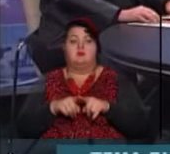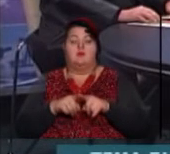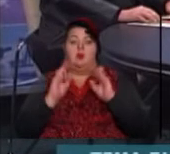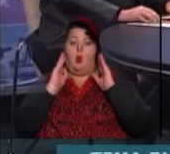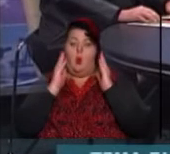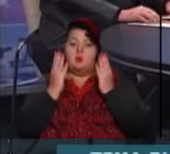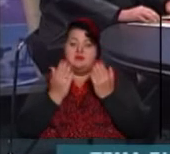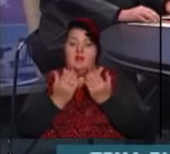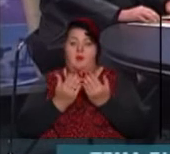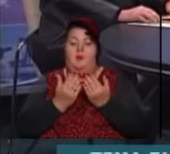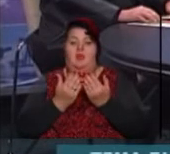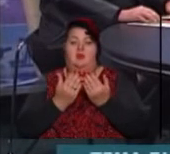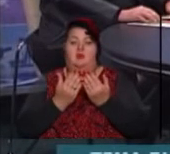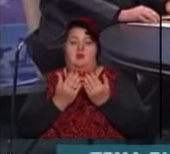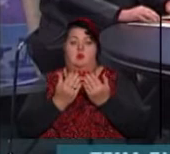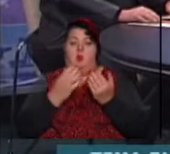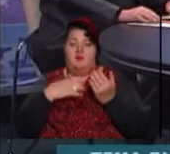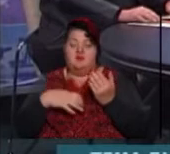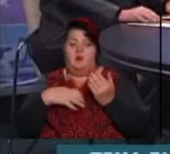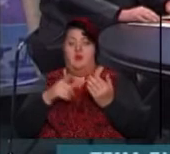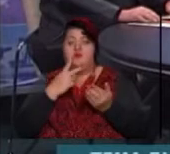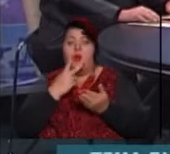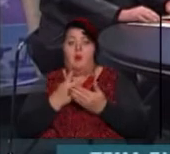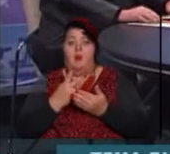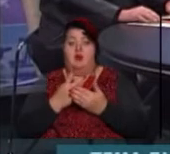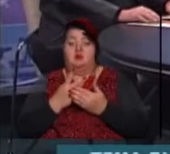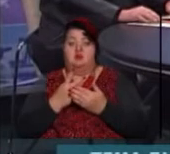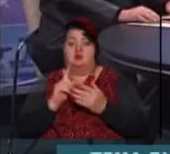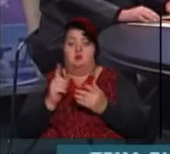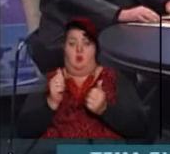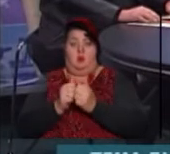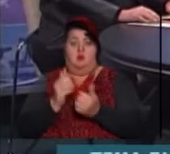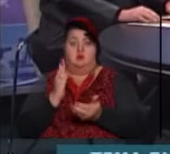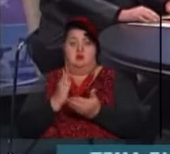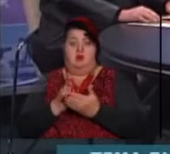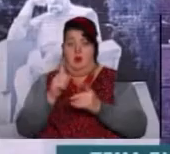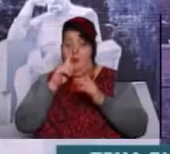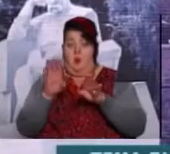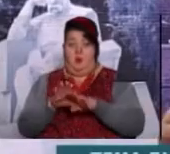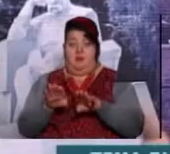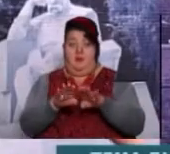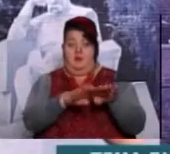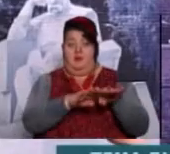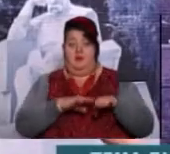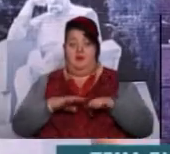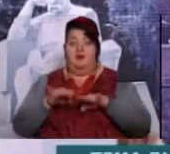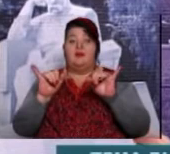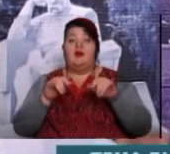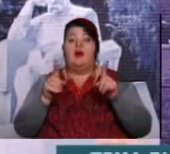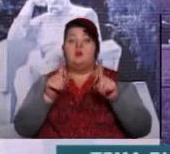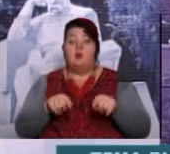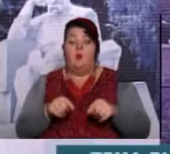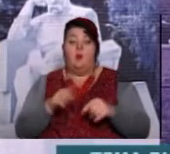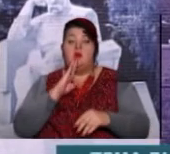усамітненою. Усамітненою. Да. Вона бачить всіх, які їй подібні. і тому